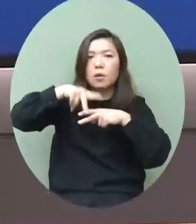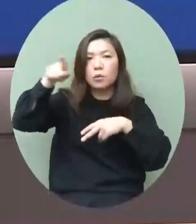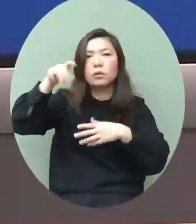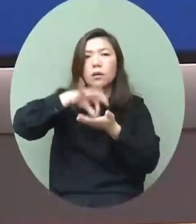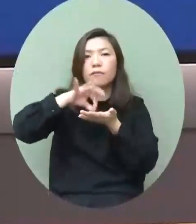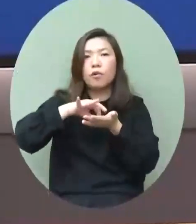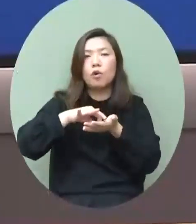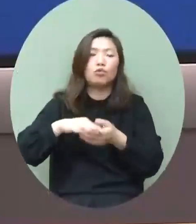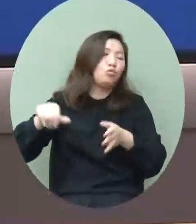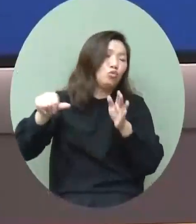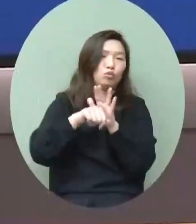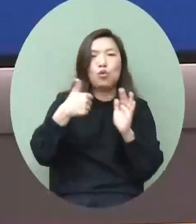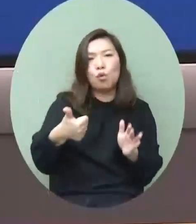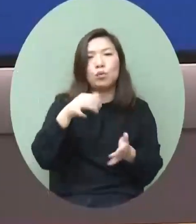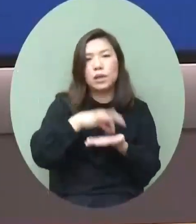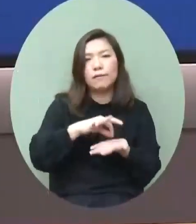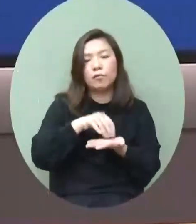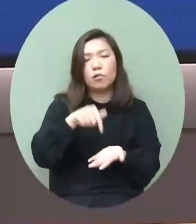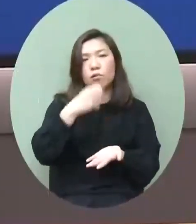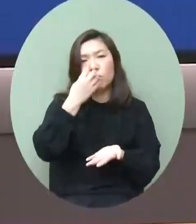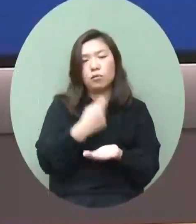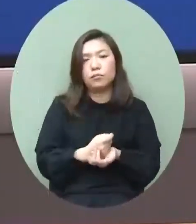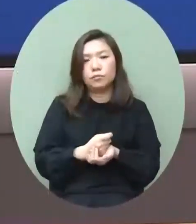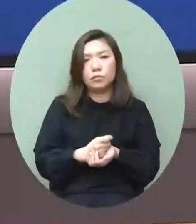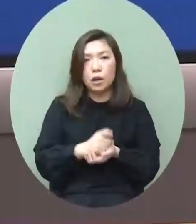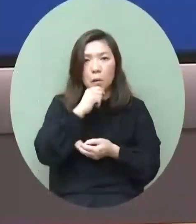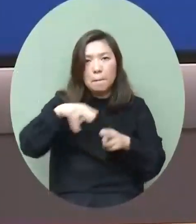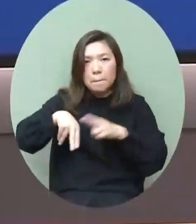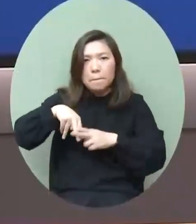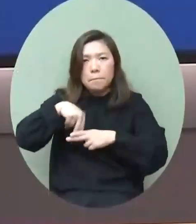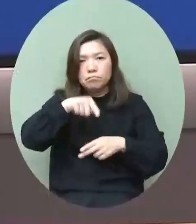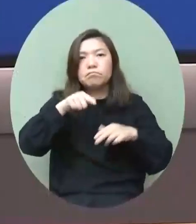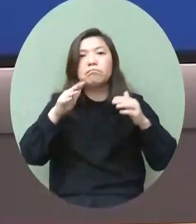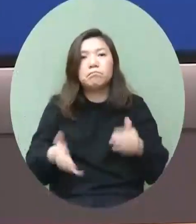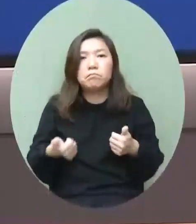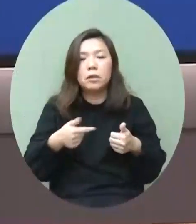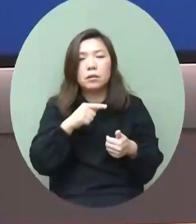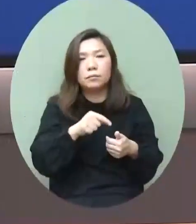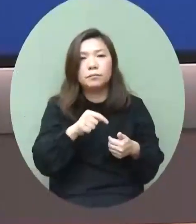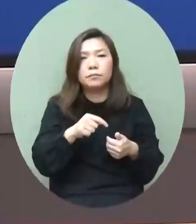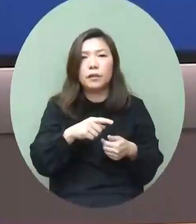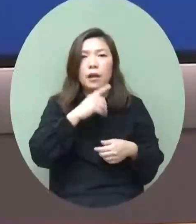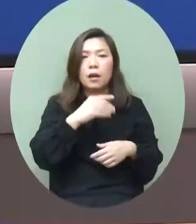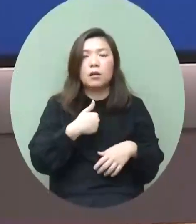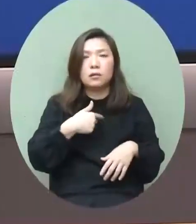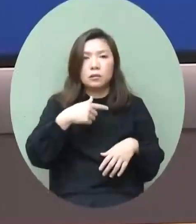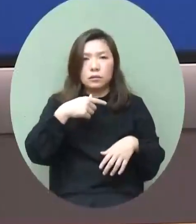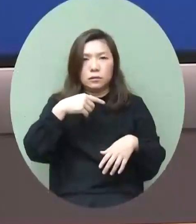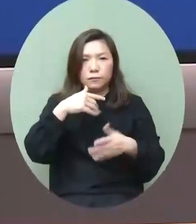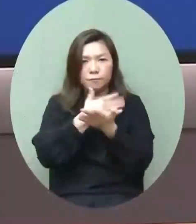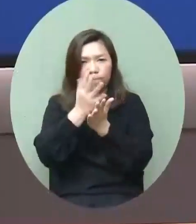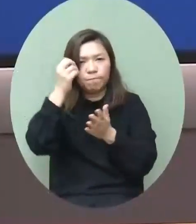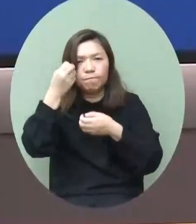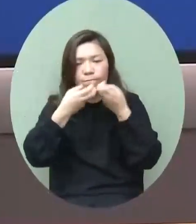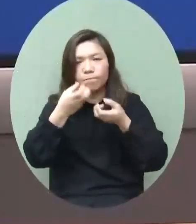最佳的平台所謂你能夠保持到這個優勢所以那個立場是很清晰的有沒有